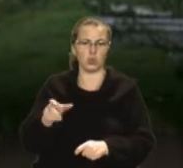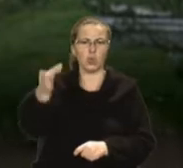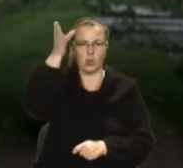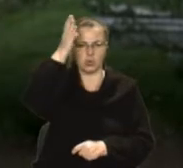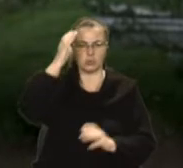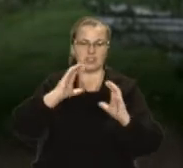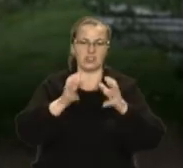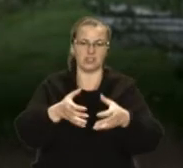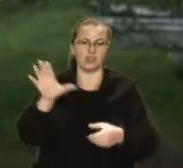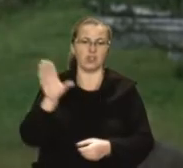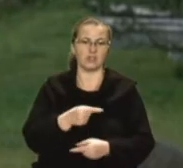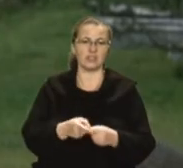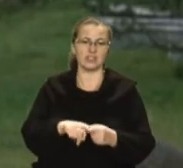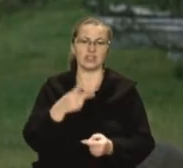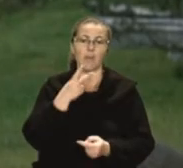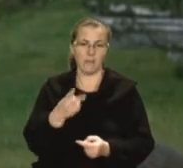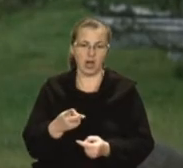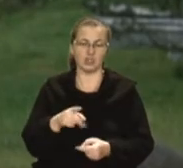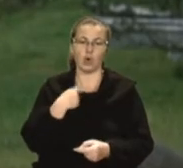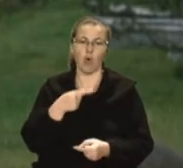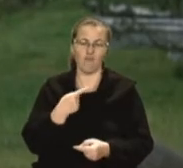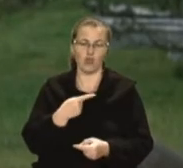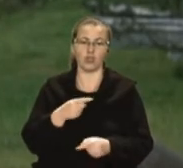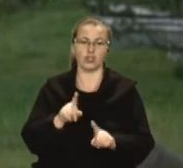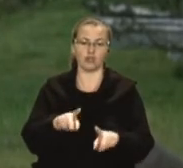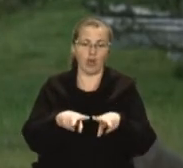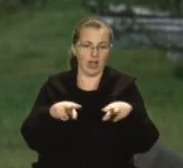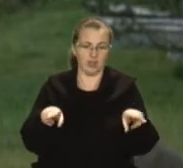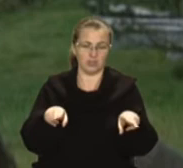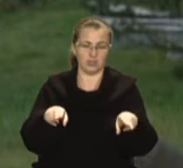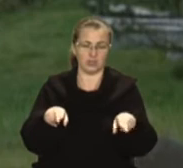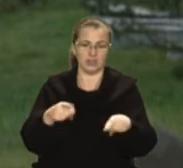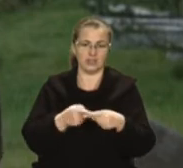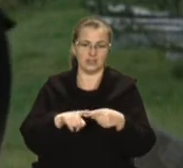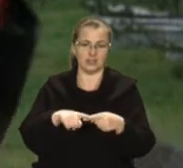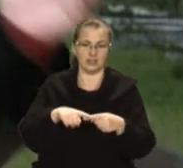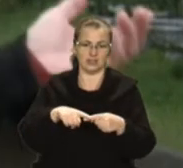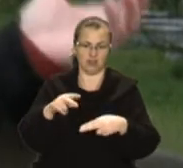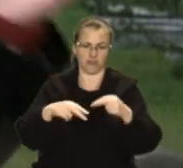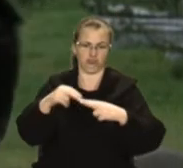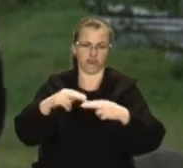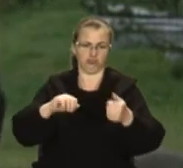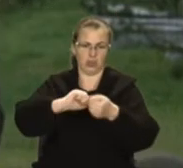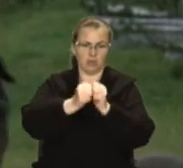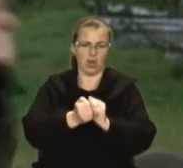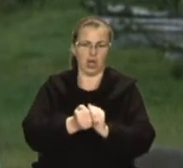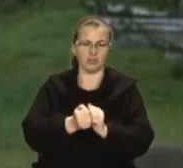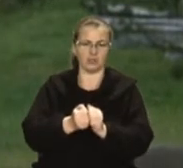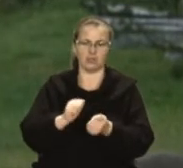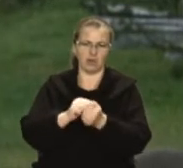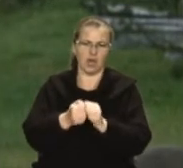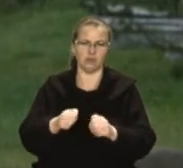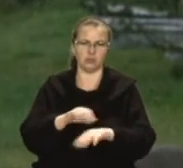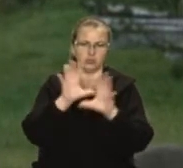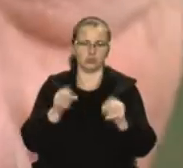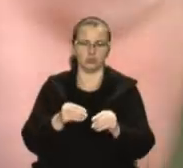Все це бачили, оглядають. Каже, що аналогів цієї пам'яті немає. Мається на увазі цей камінь-деравість і